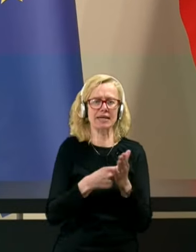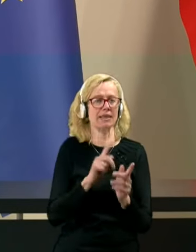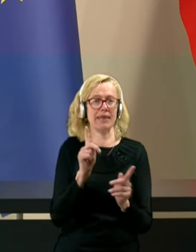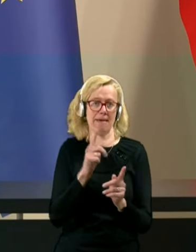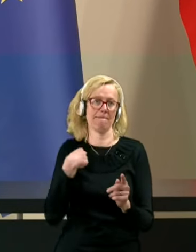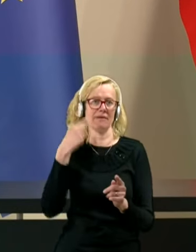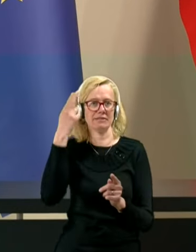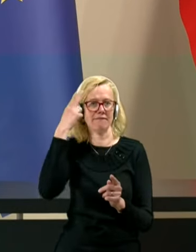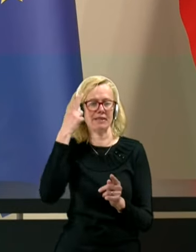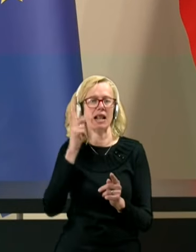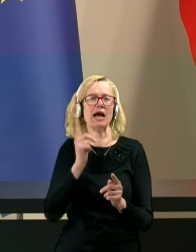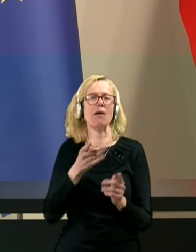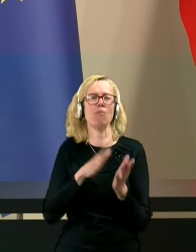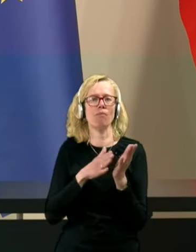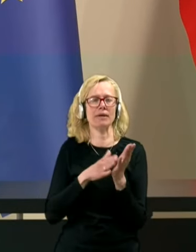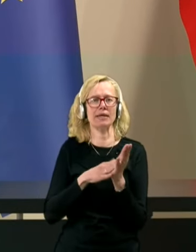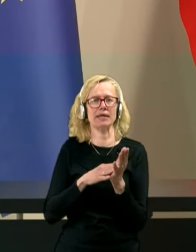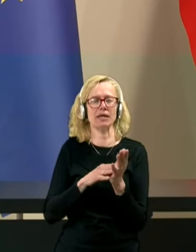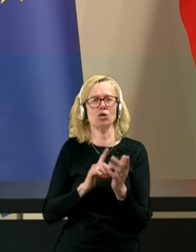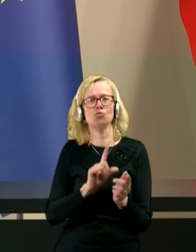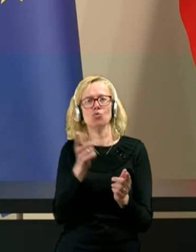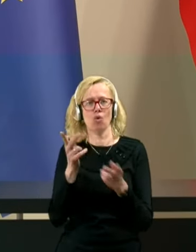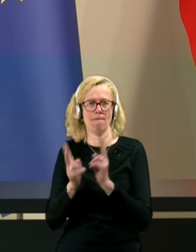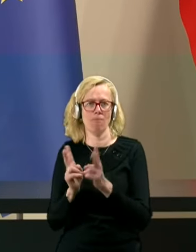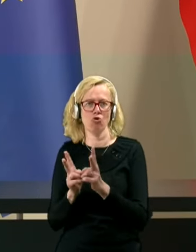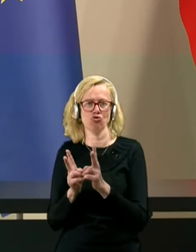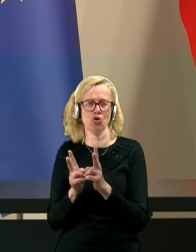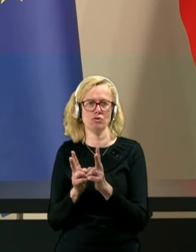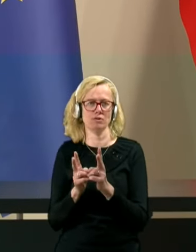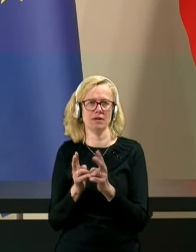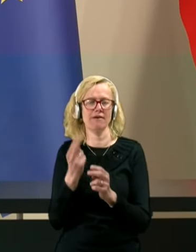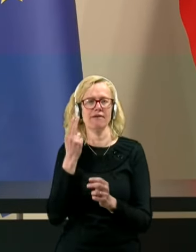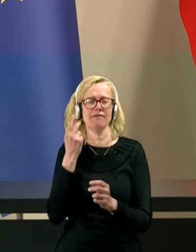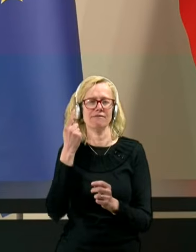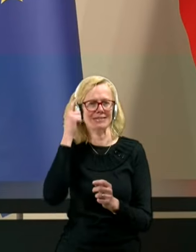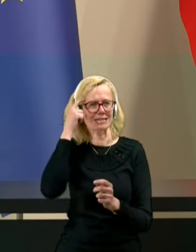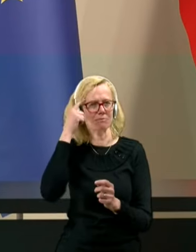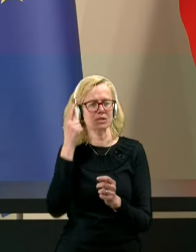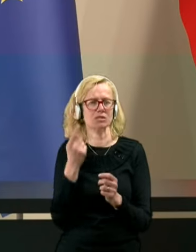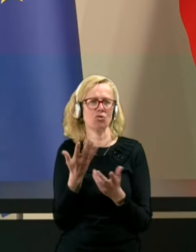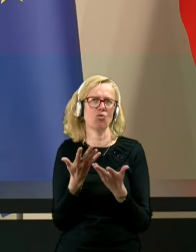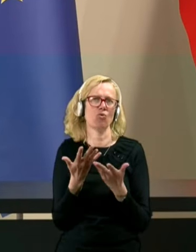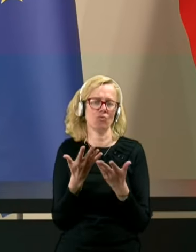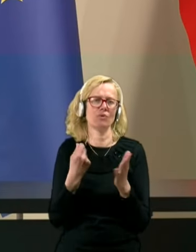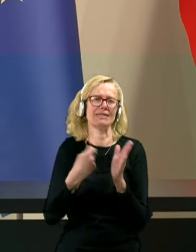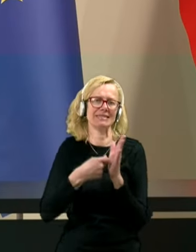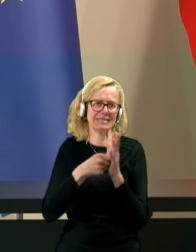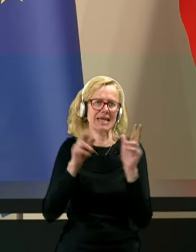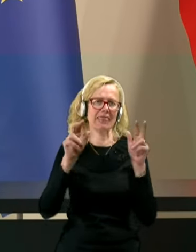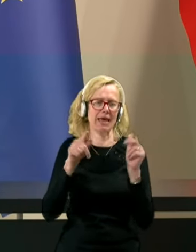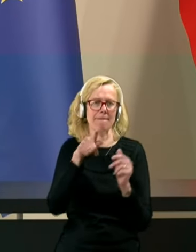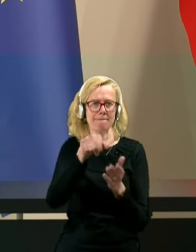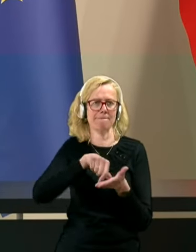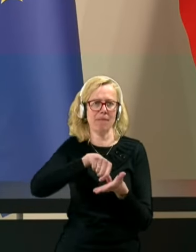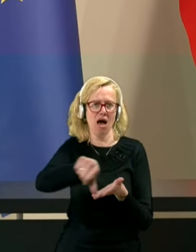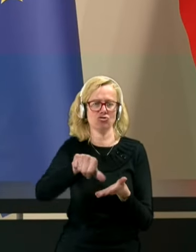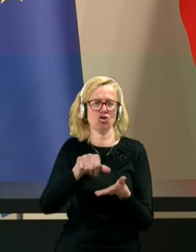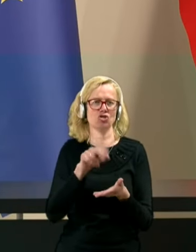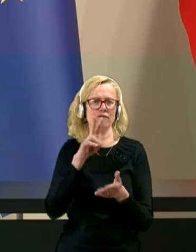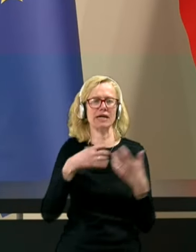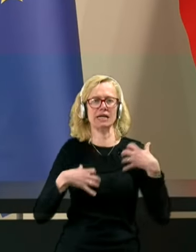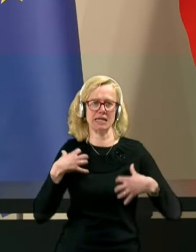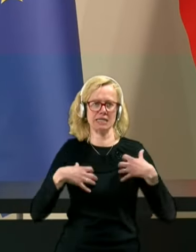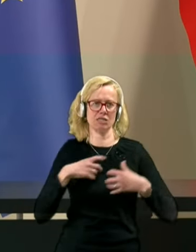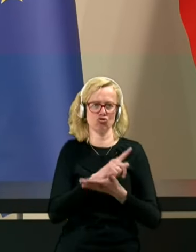alternativa v smislu cene, ki jo plačaš v kriznih